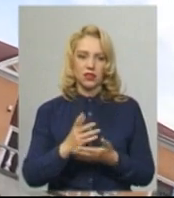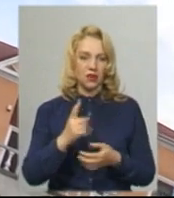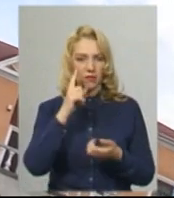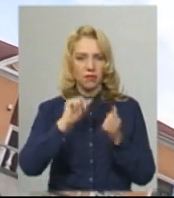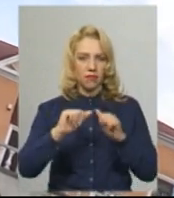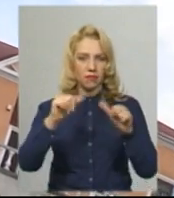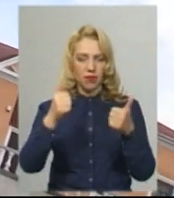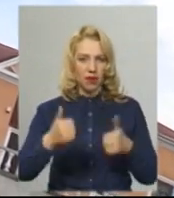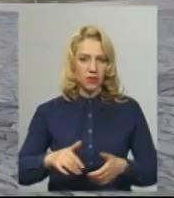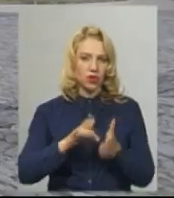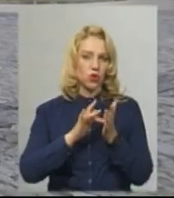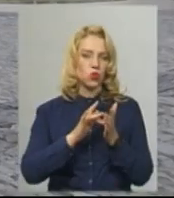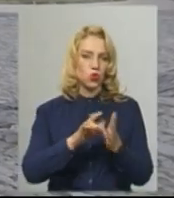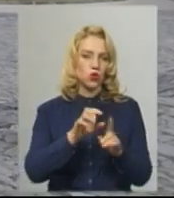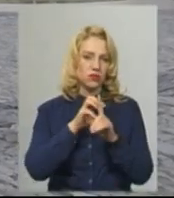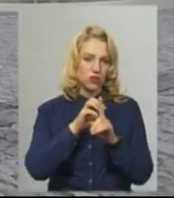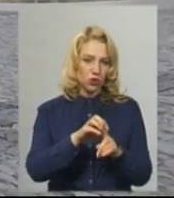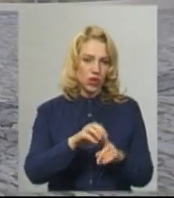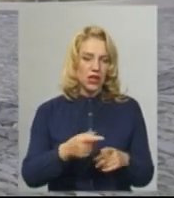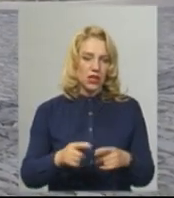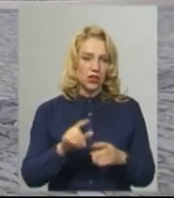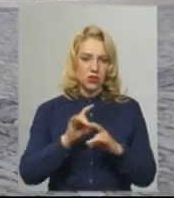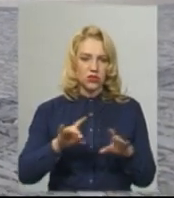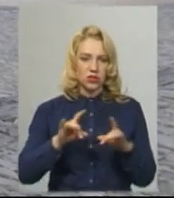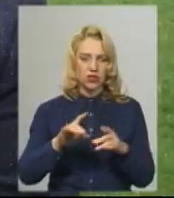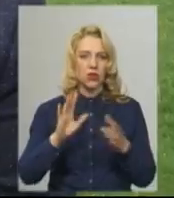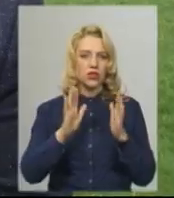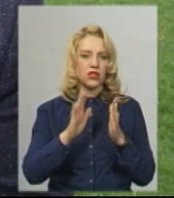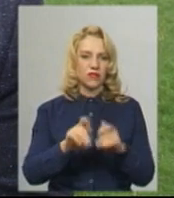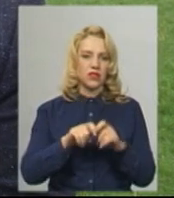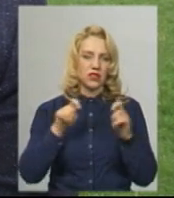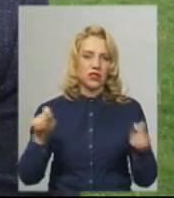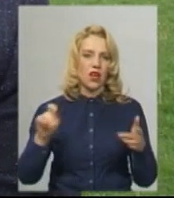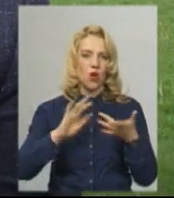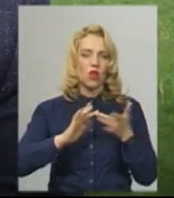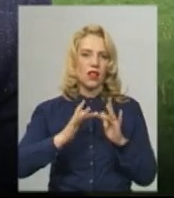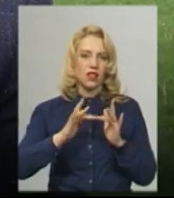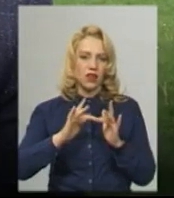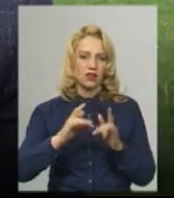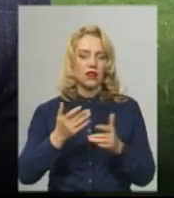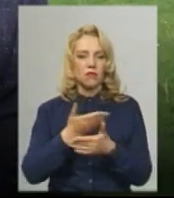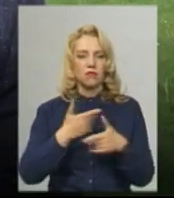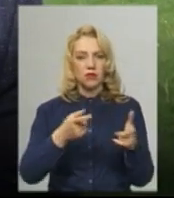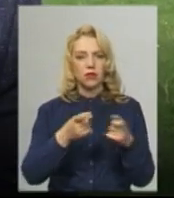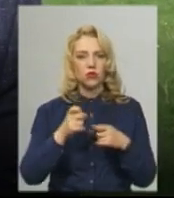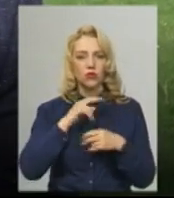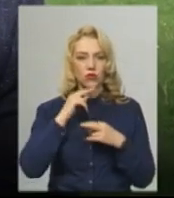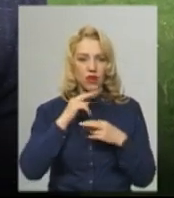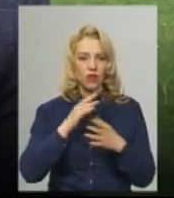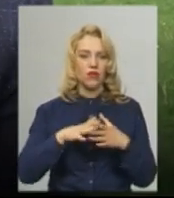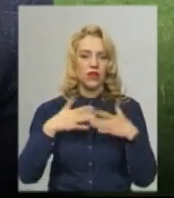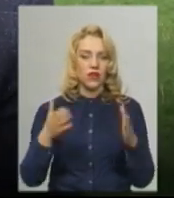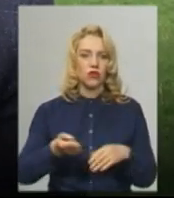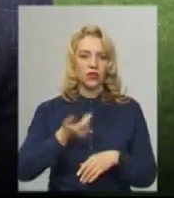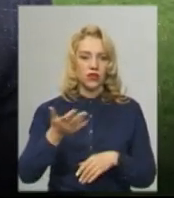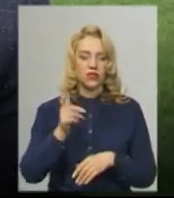Туристичний сезон довелося відкривати онлайн, каже заступник міського голови Вадим Савчук. Все-таки ми привернули увагу великої кількісті